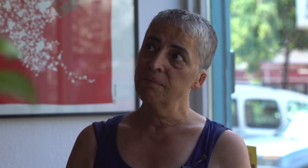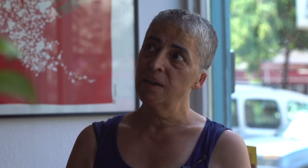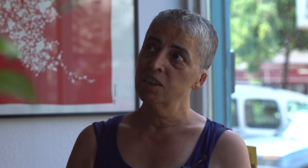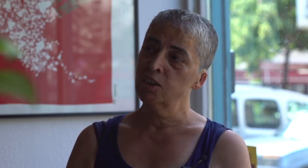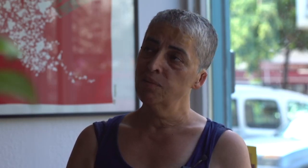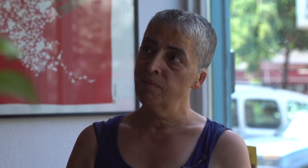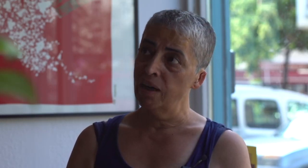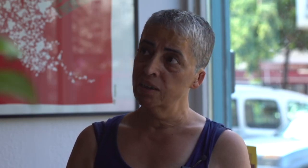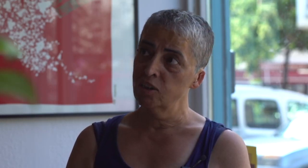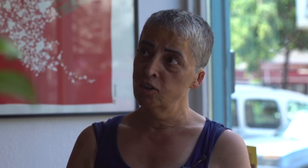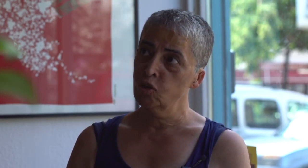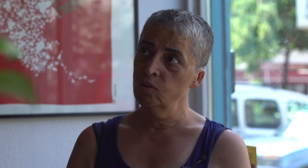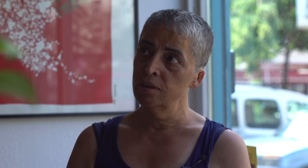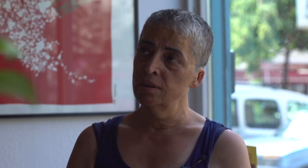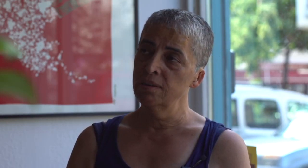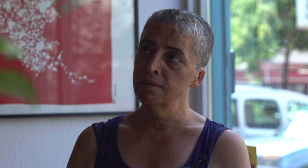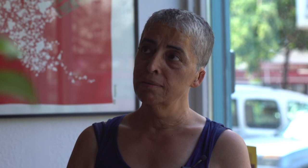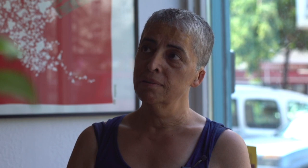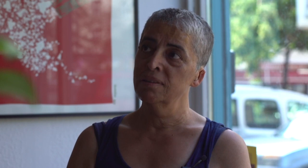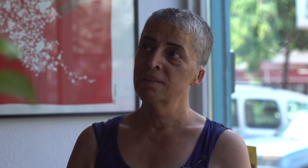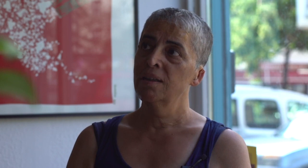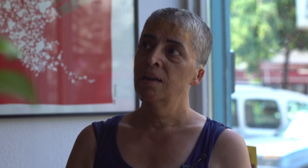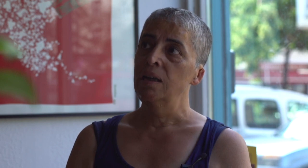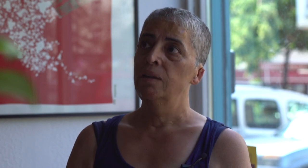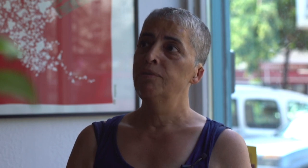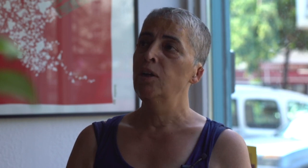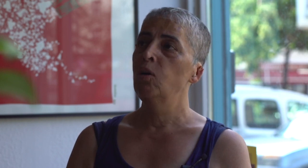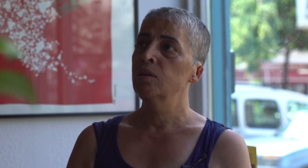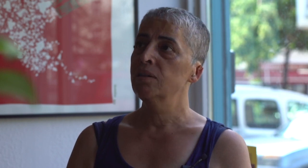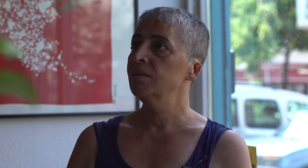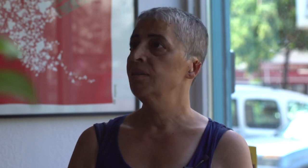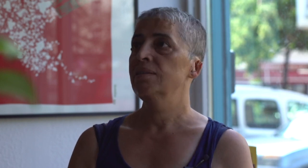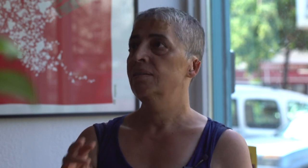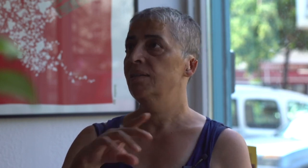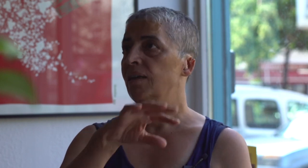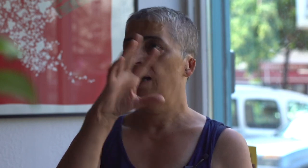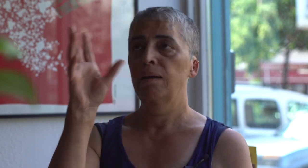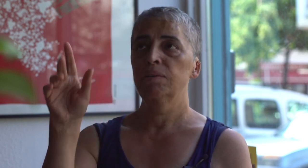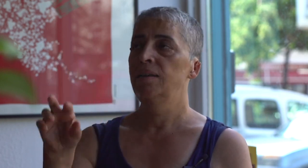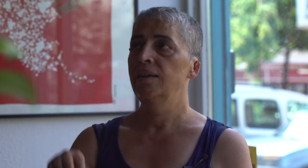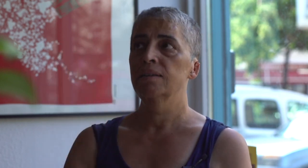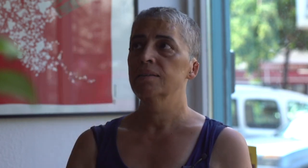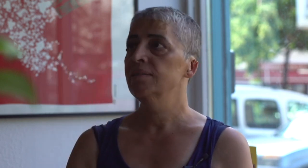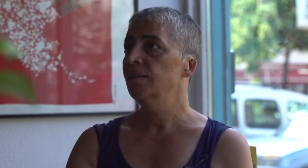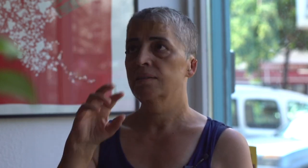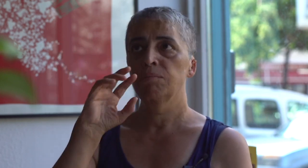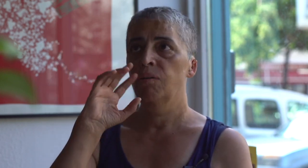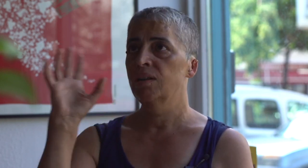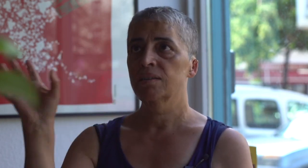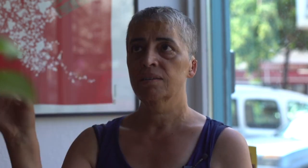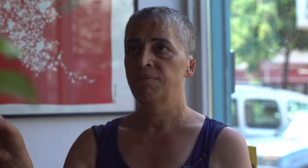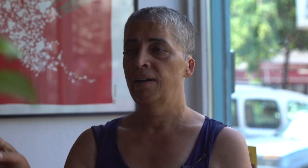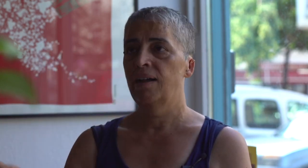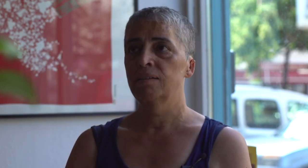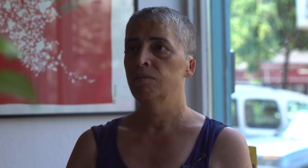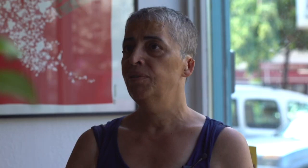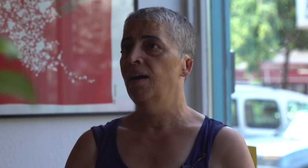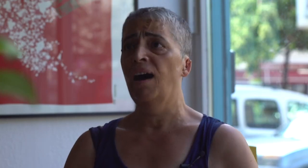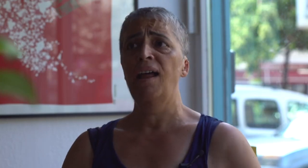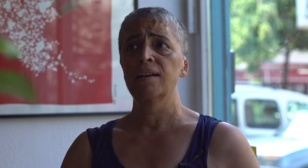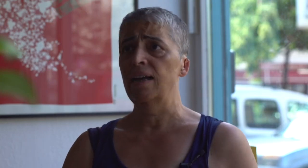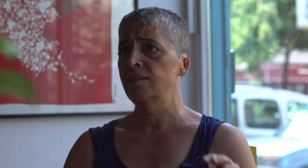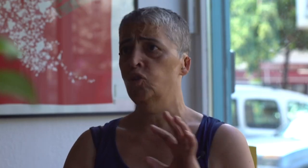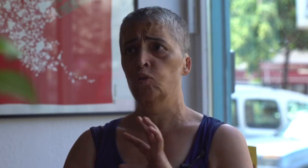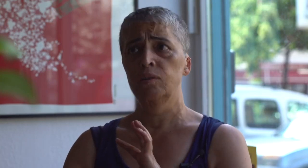Ja, wie gesagt, da war ich in der Schule und wir hörten, dass kam eine Lehrerin und sagte, die Mauer ist gefallen.